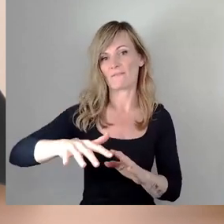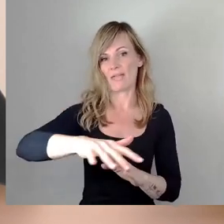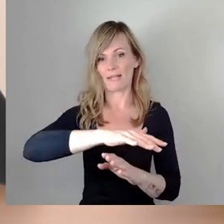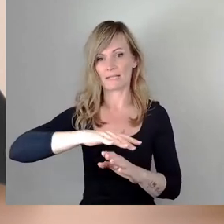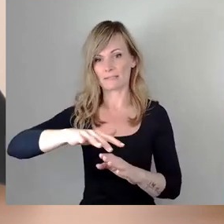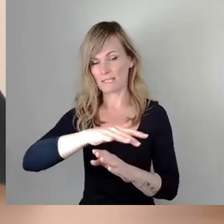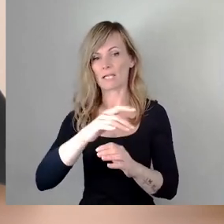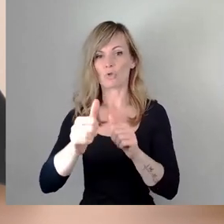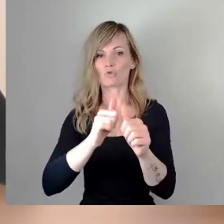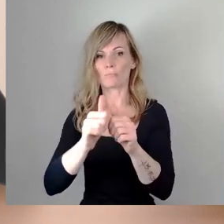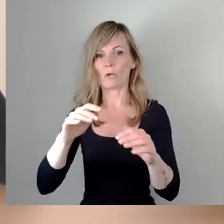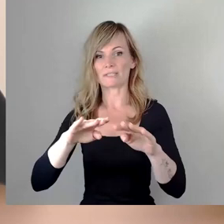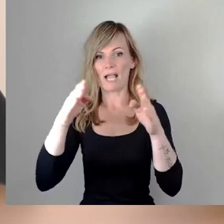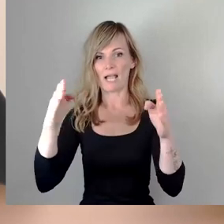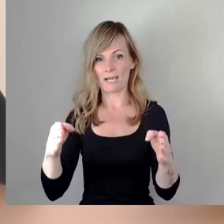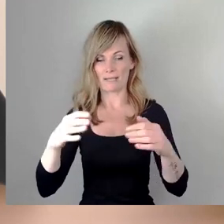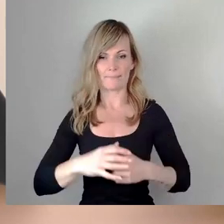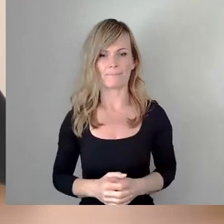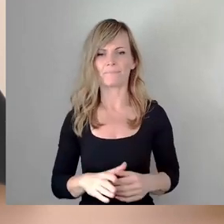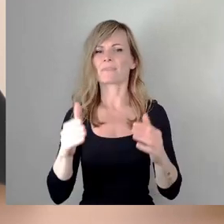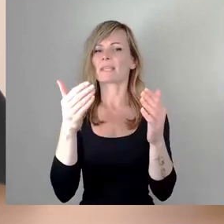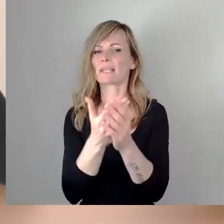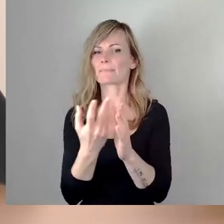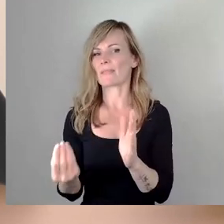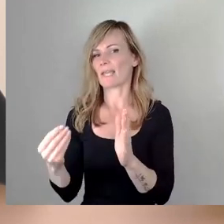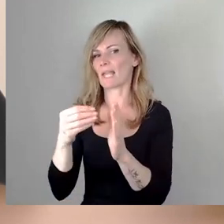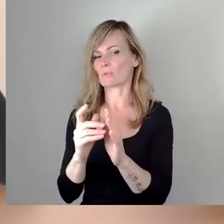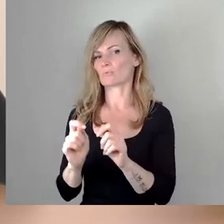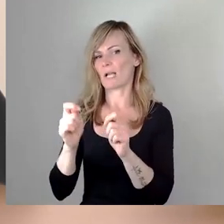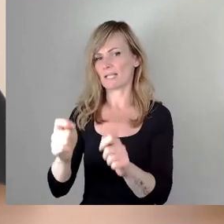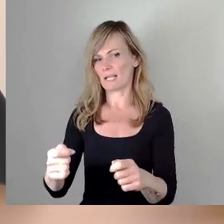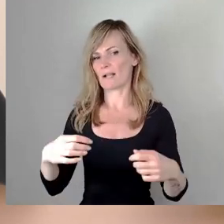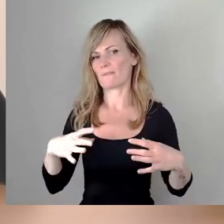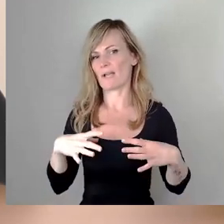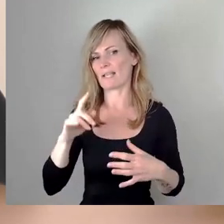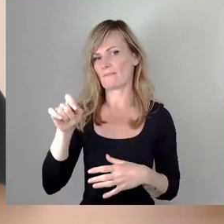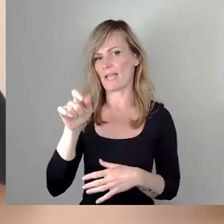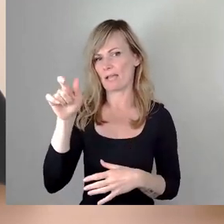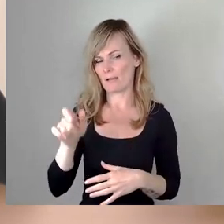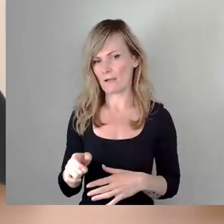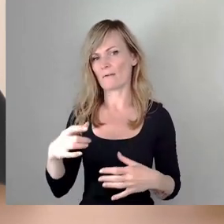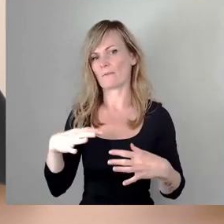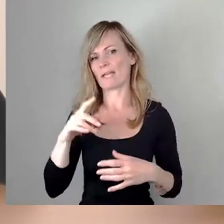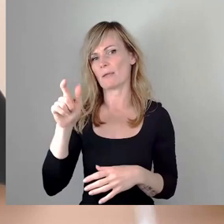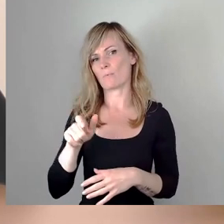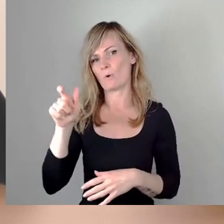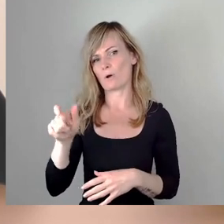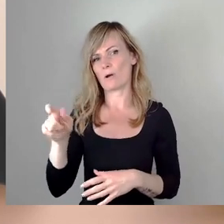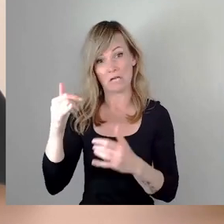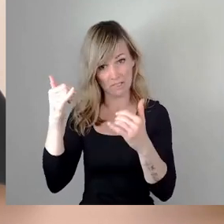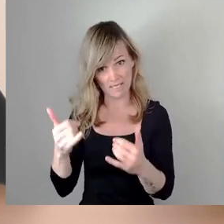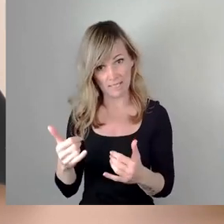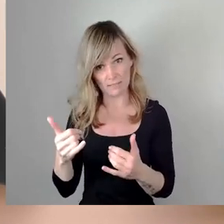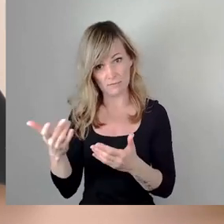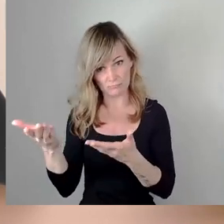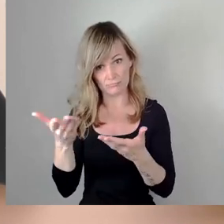Ergänzungsantrag, Freie Wähler, Freie Bürger, der könnte jetzt uns eingebracht